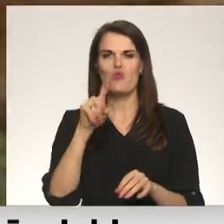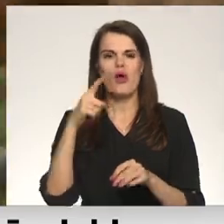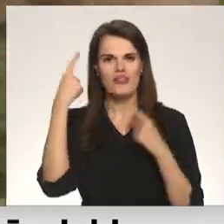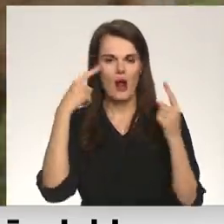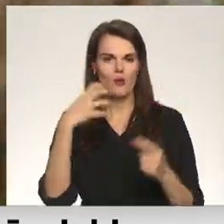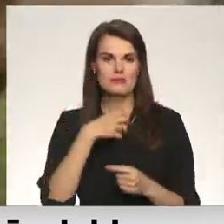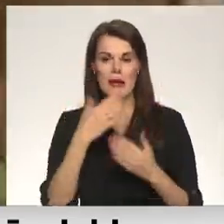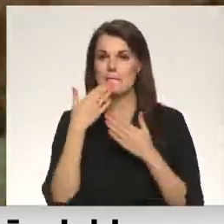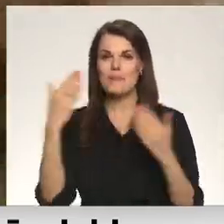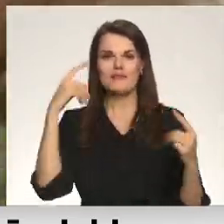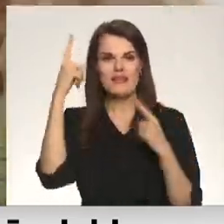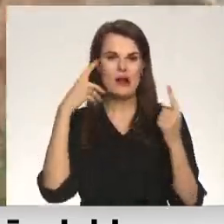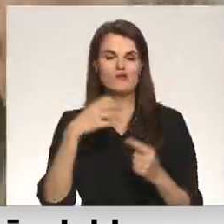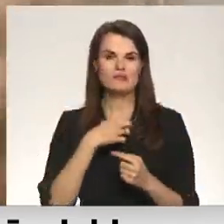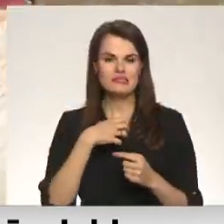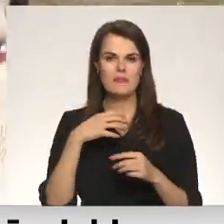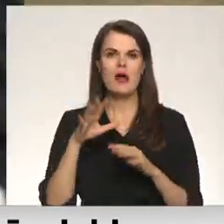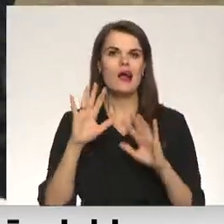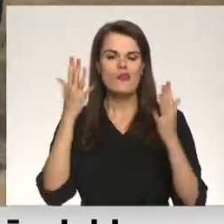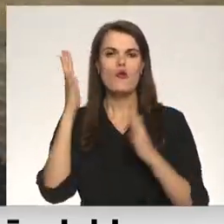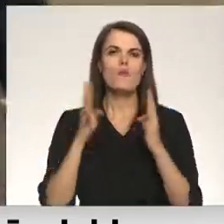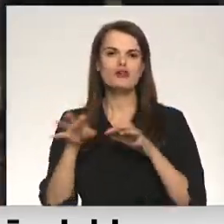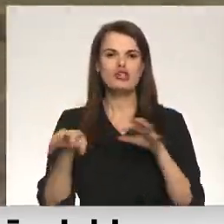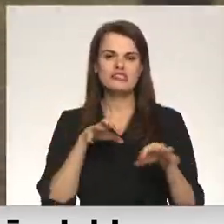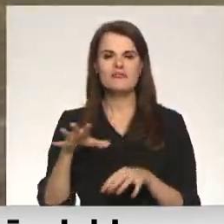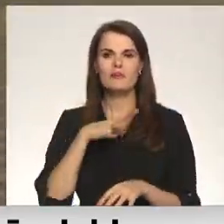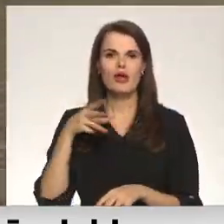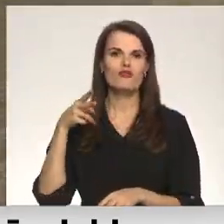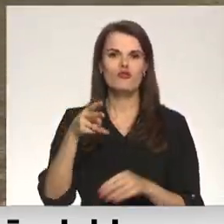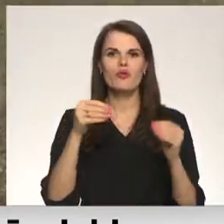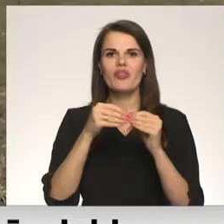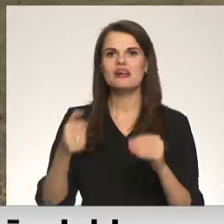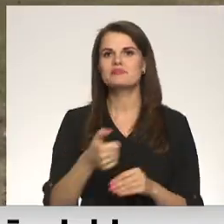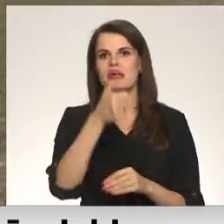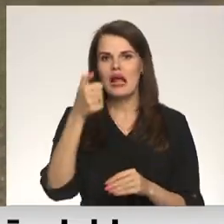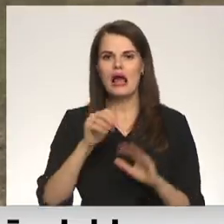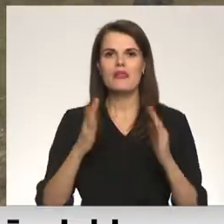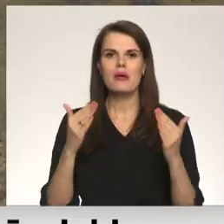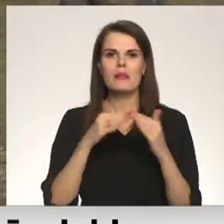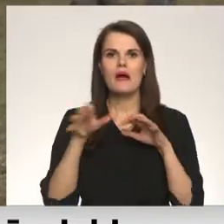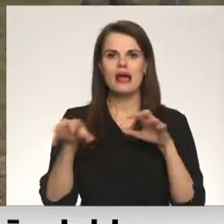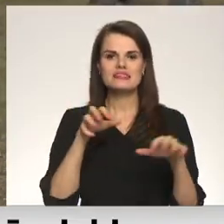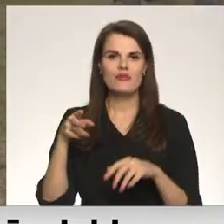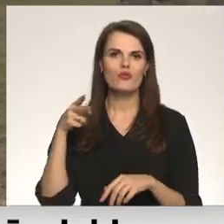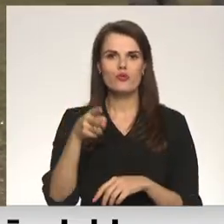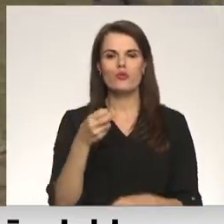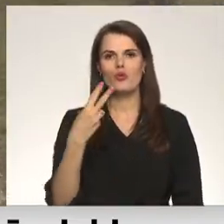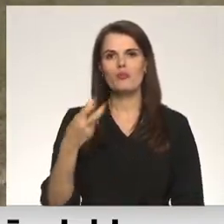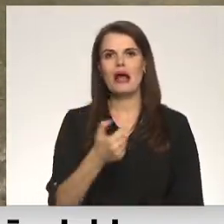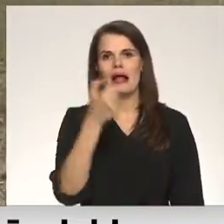Pēdējais trakumsārgas gadījums mēža dzīvniekiem konstatēts 2010. gadā, bet mājas dzīvniekiem 2012.